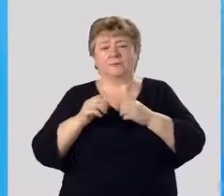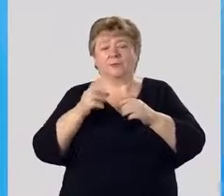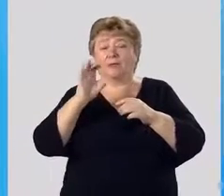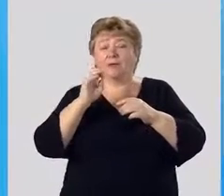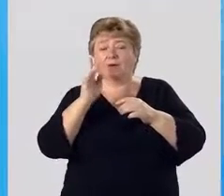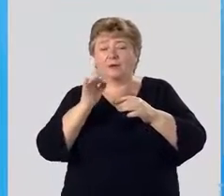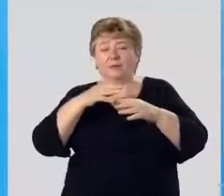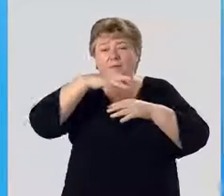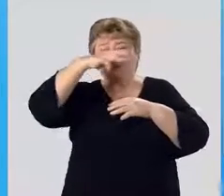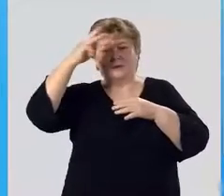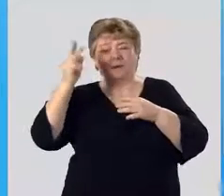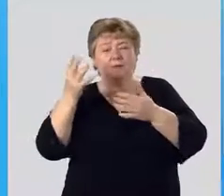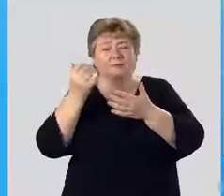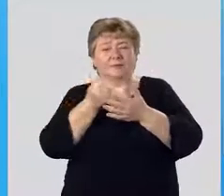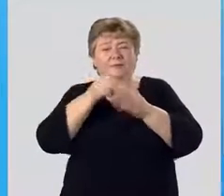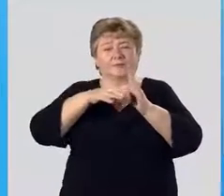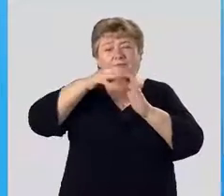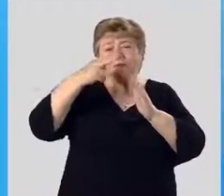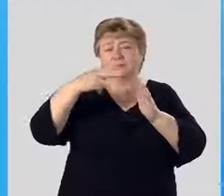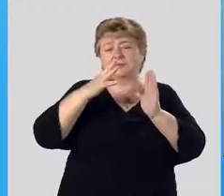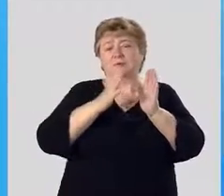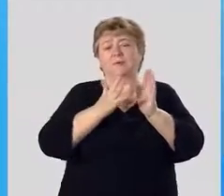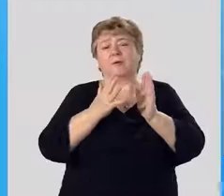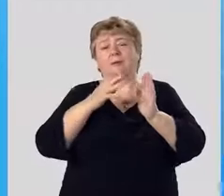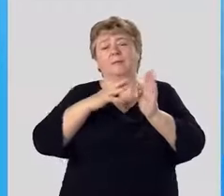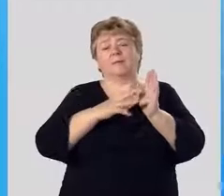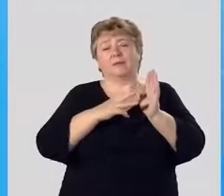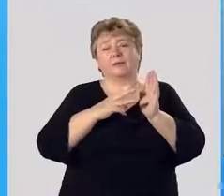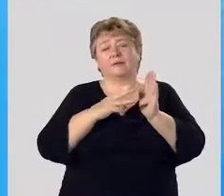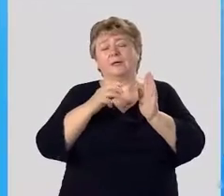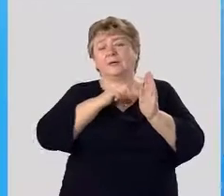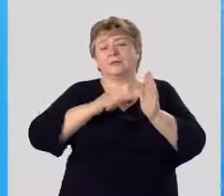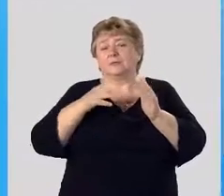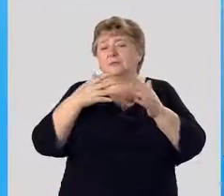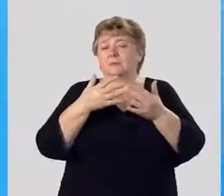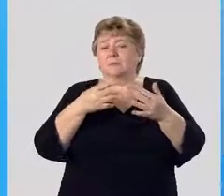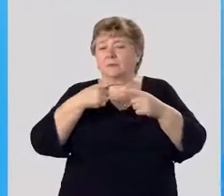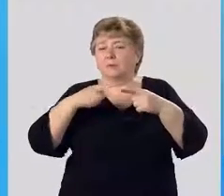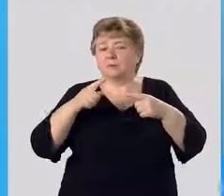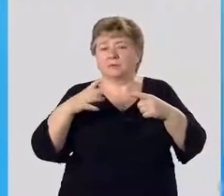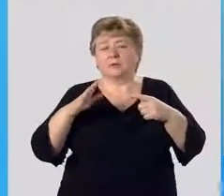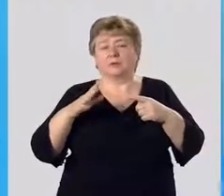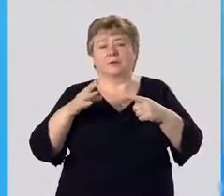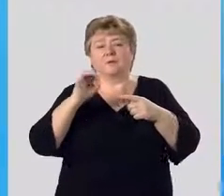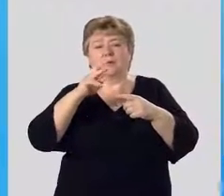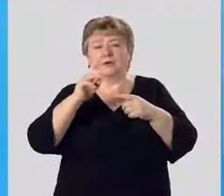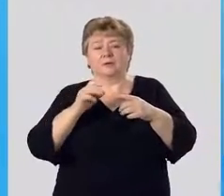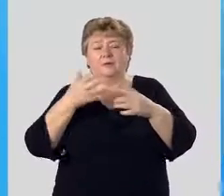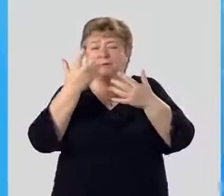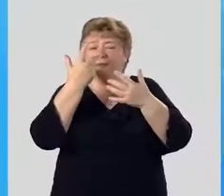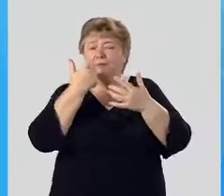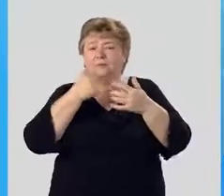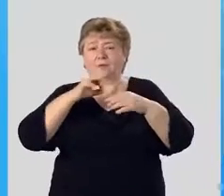Эвкалипт радужный достигает высоту 75 метров. Сам вид отличается от других видов эвкалипта своей